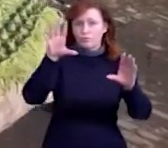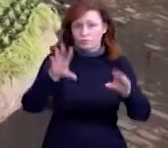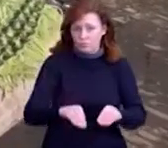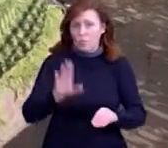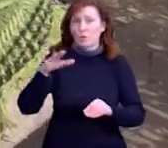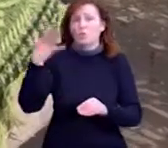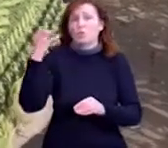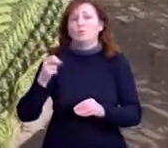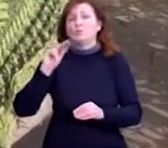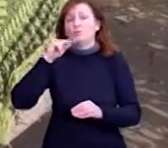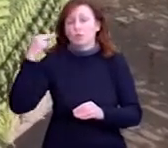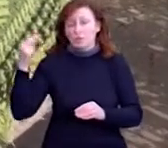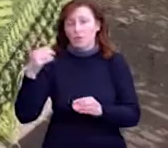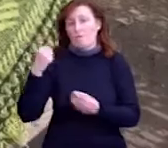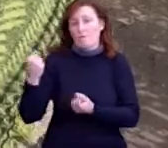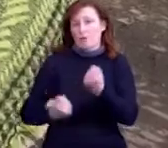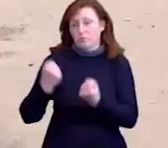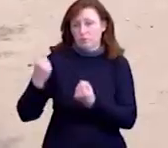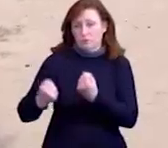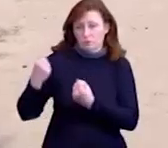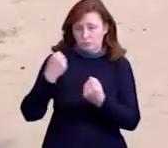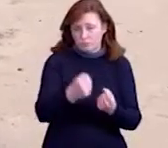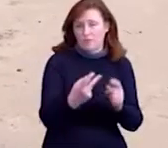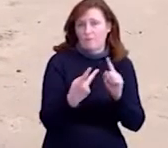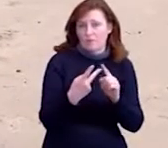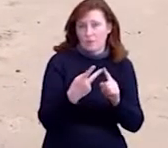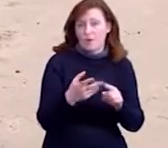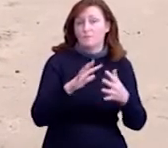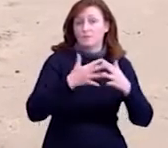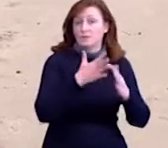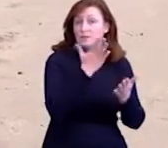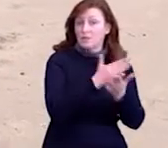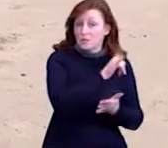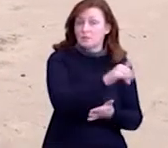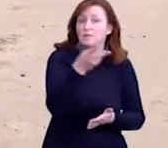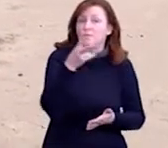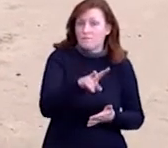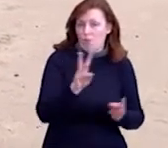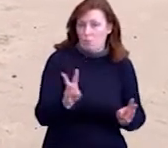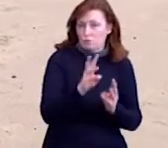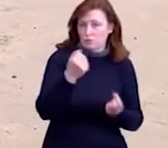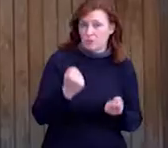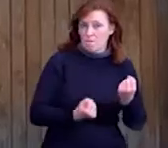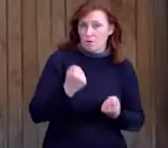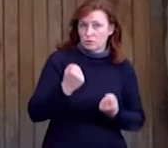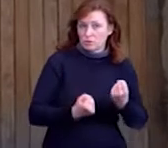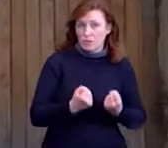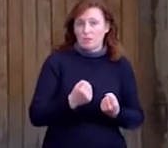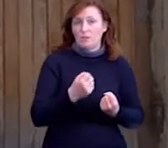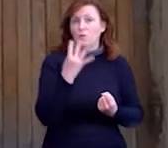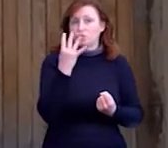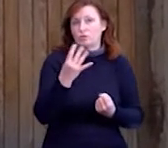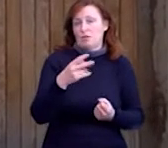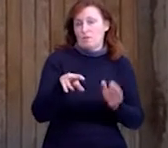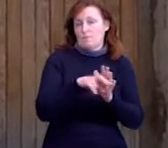Наша поїхала заправлятися, а міст почав поливатися. В селі є дві пожежні машини, каже сільський голова. На два авто, чотири водії